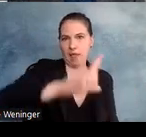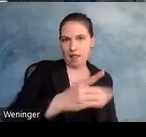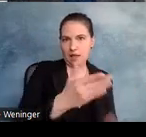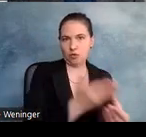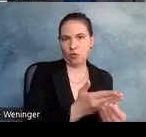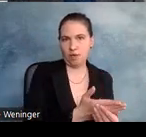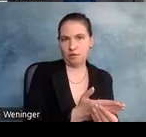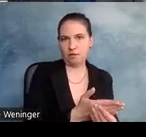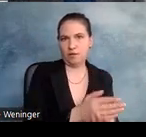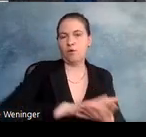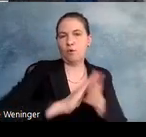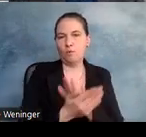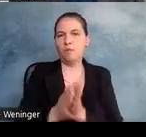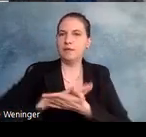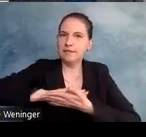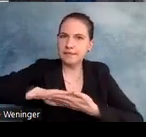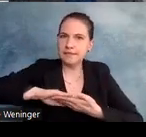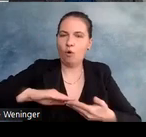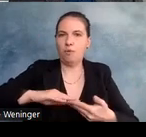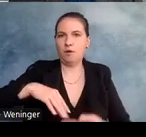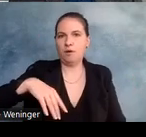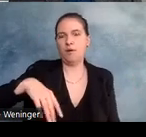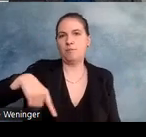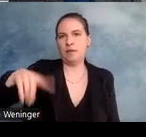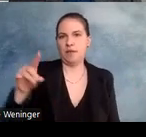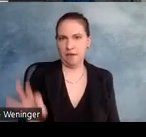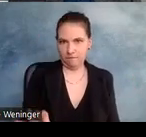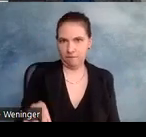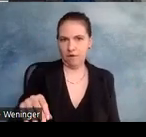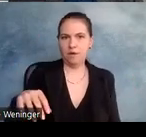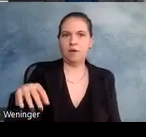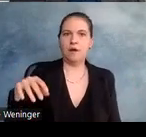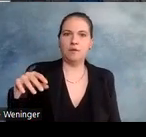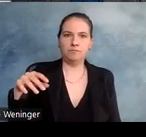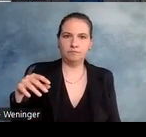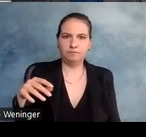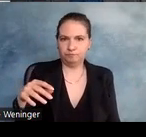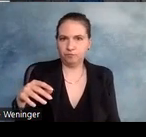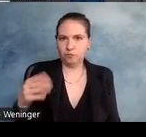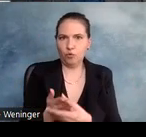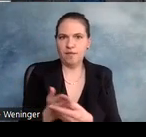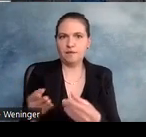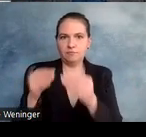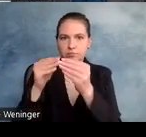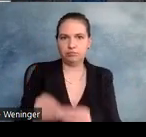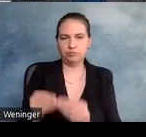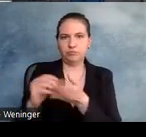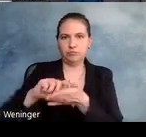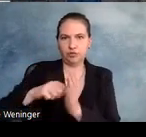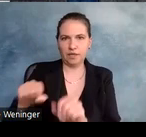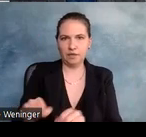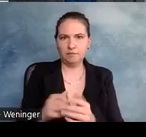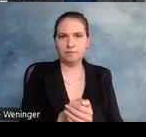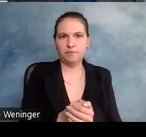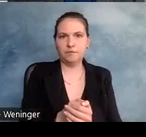saubere PDF-UA-Dokumente erzeugen. Das ist jetzt neu mit drin, mit einer schönen Beschreibung, wie man auch hier diese